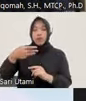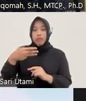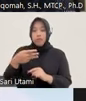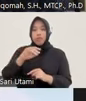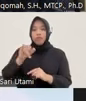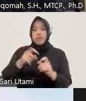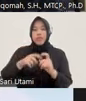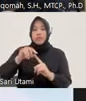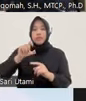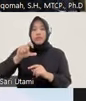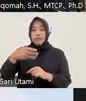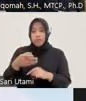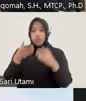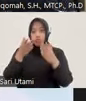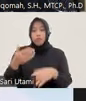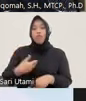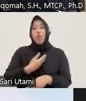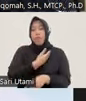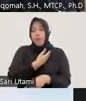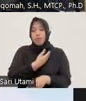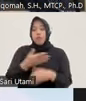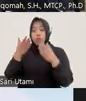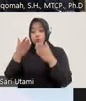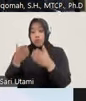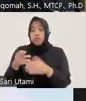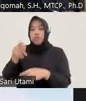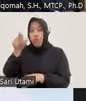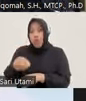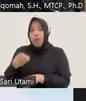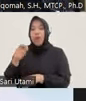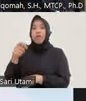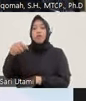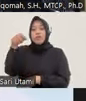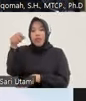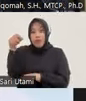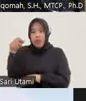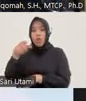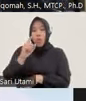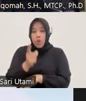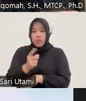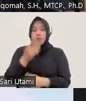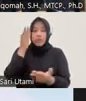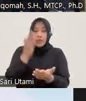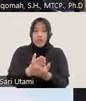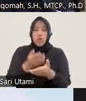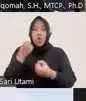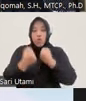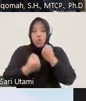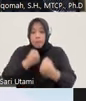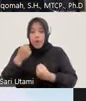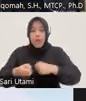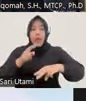itu restoratif justice bagi pelaku penyalahguna narkotika harusnya lebih ditekankan pada upaya rehabilitasi itu sendiri